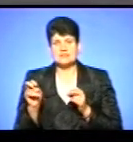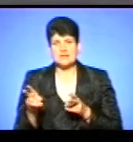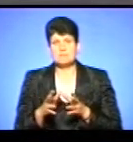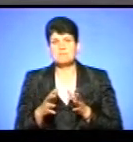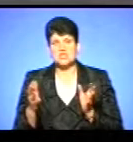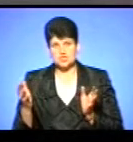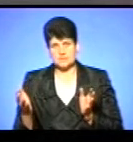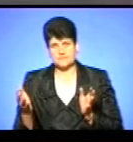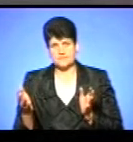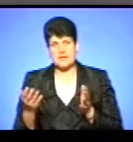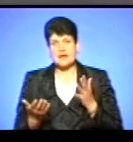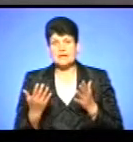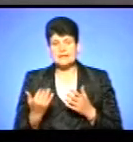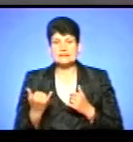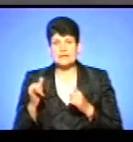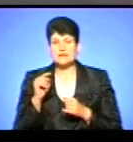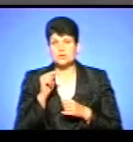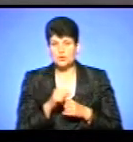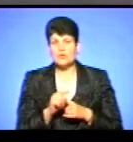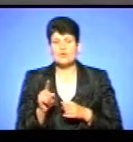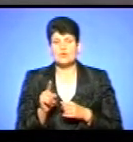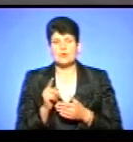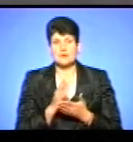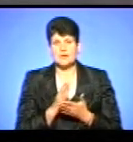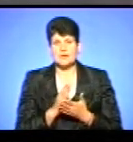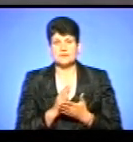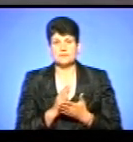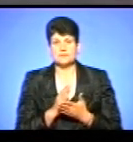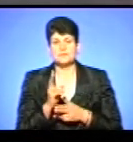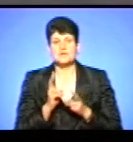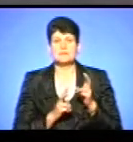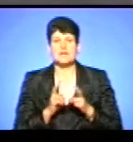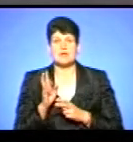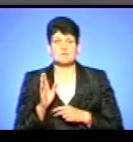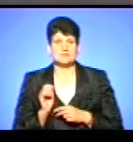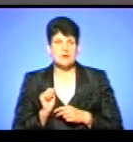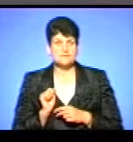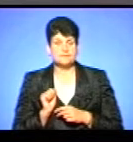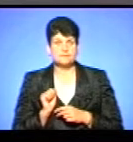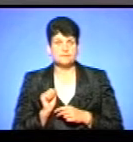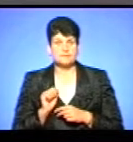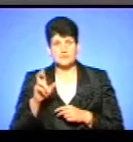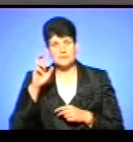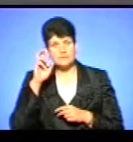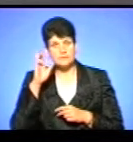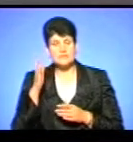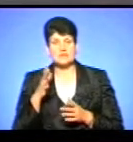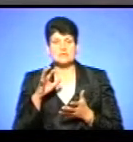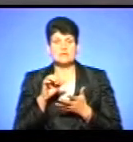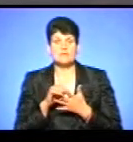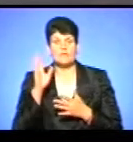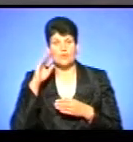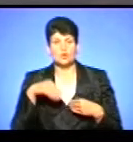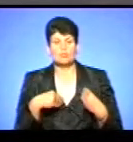більші. Але для того є підприємства комунальні, ті, що займаються